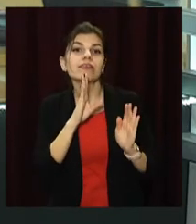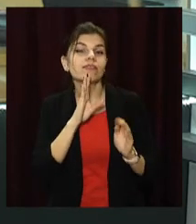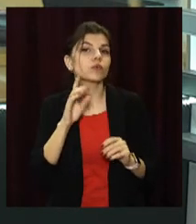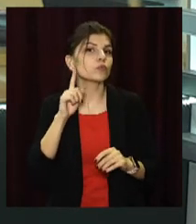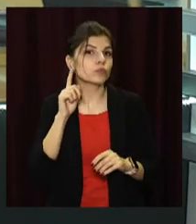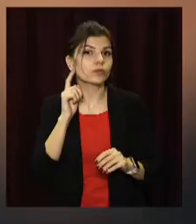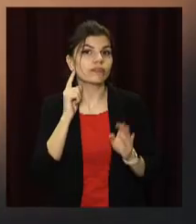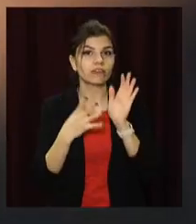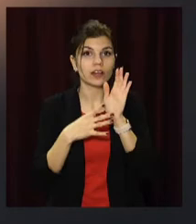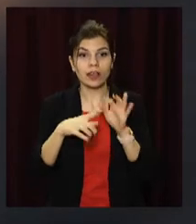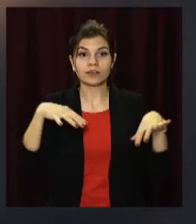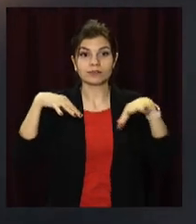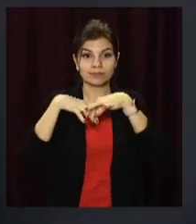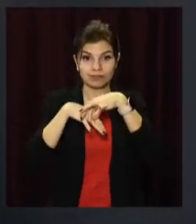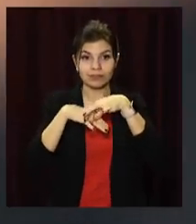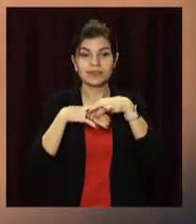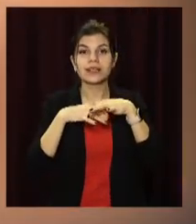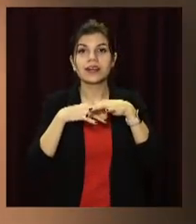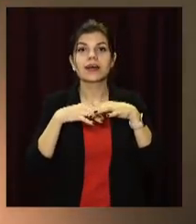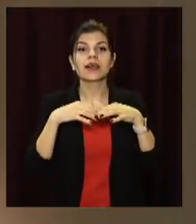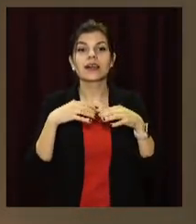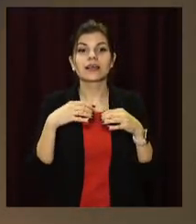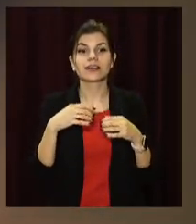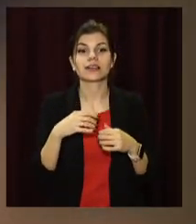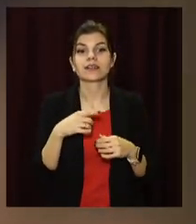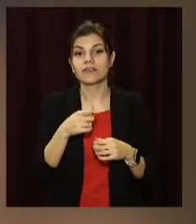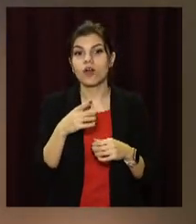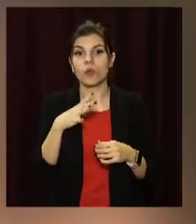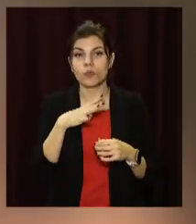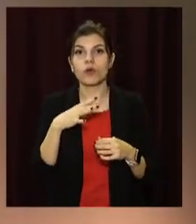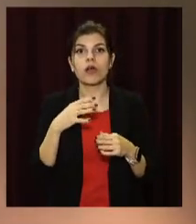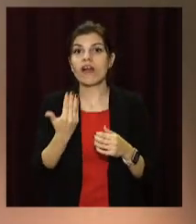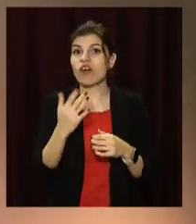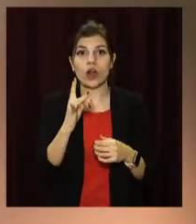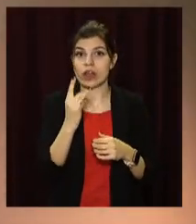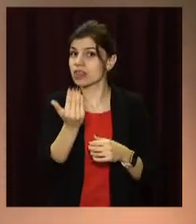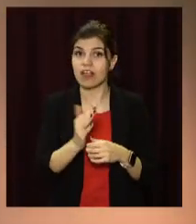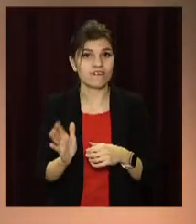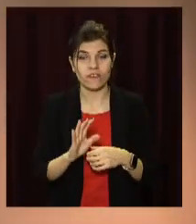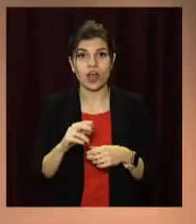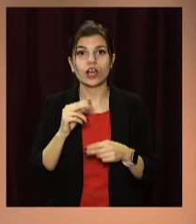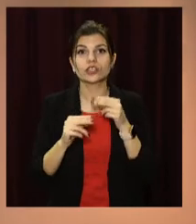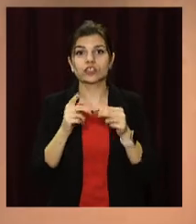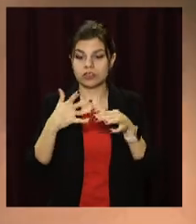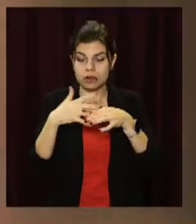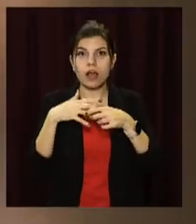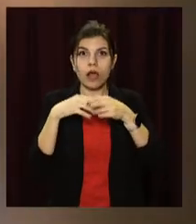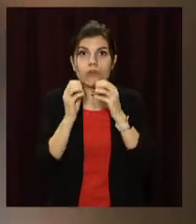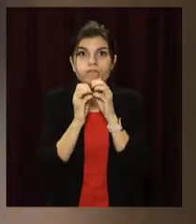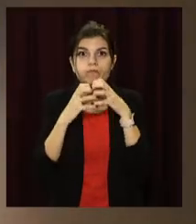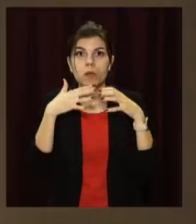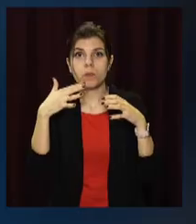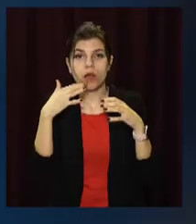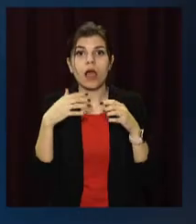Дівчина вдягла перстень на підмізинник правої руки. Він виявився не її розміру. Через це зап'ястя набрякло, а